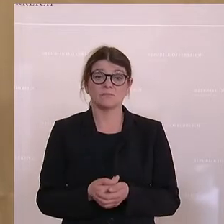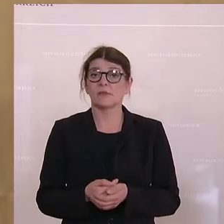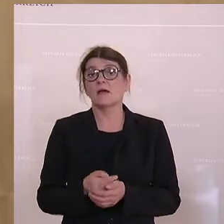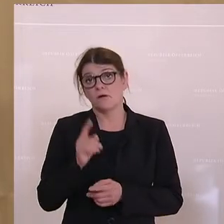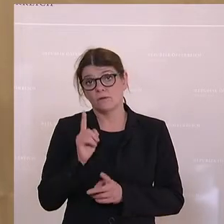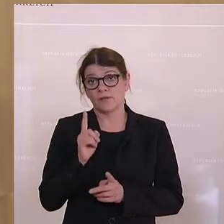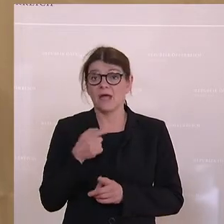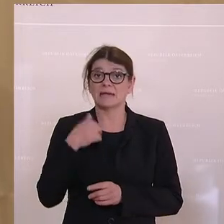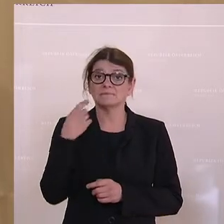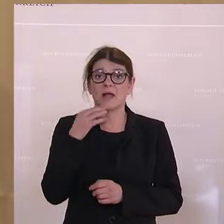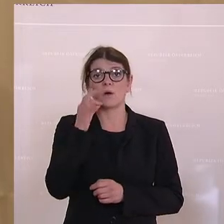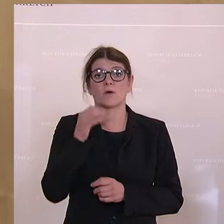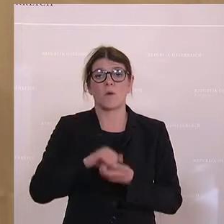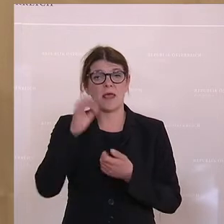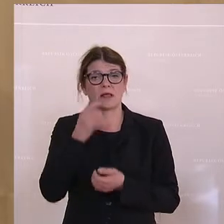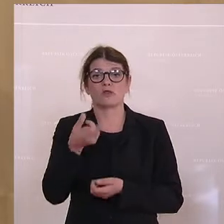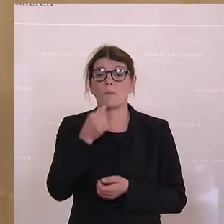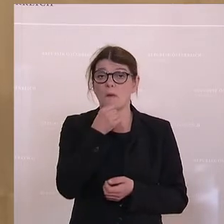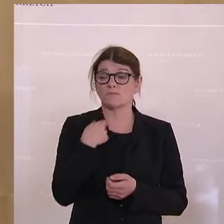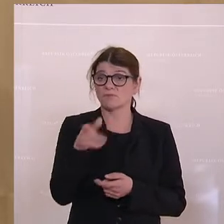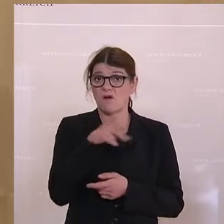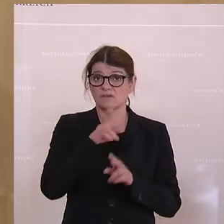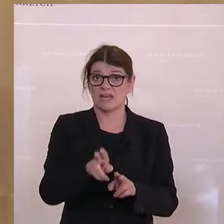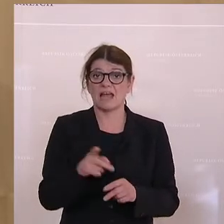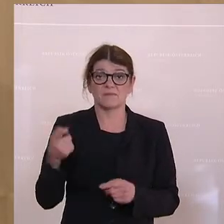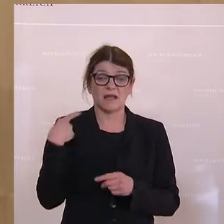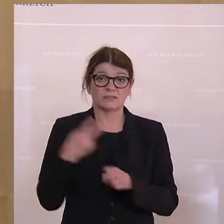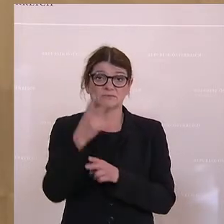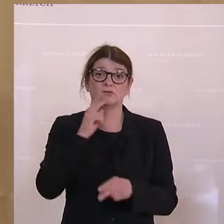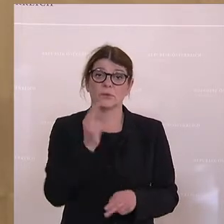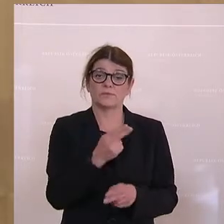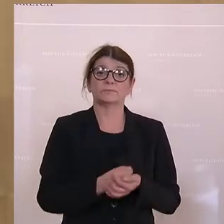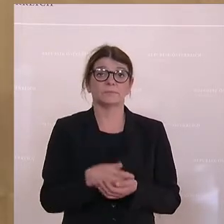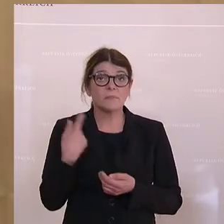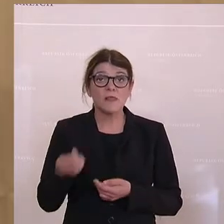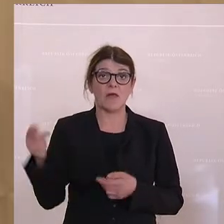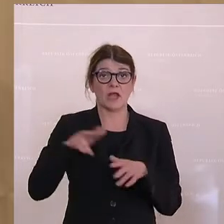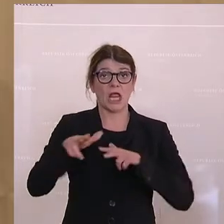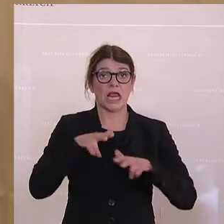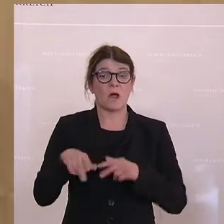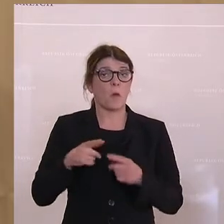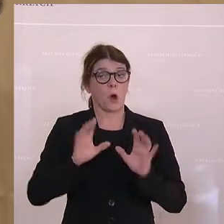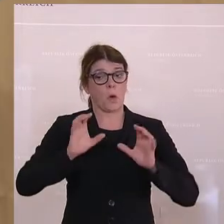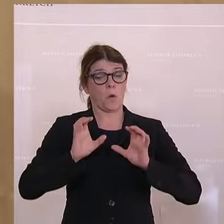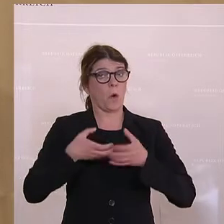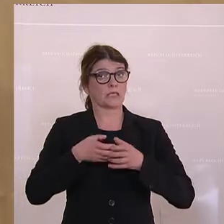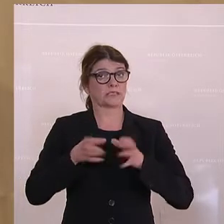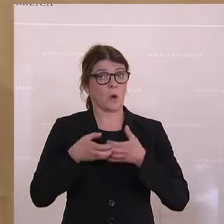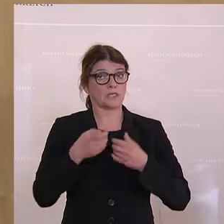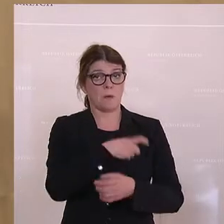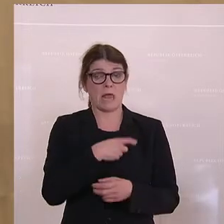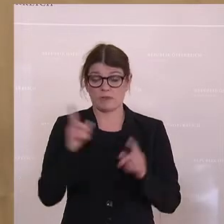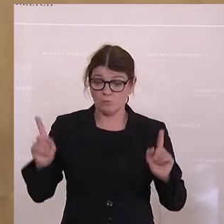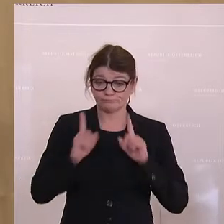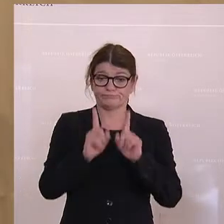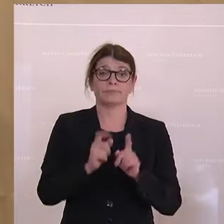gebe ich der Kollegin Doppelbauer völlig recht mit einem Zwischenruf, dann stellt sich die Regierungs- oder die Koalitionsfraktionen